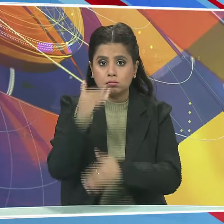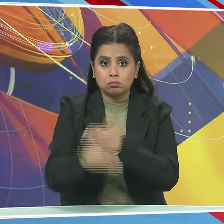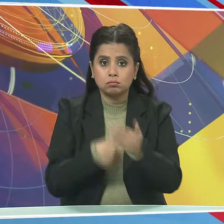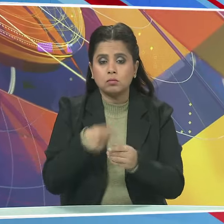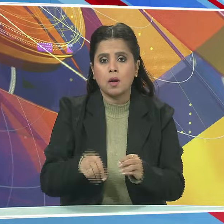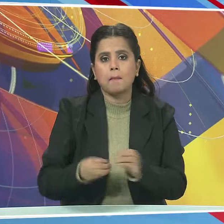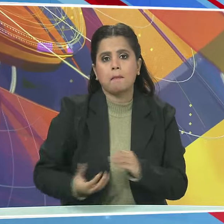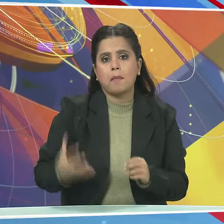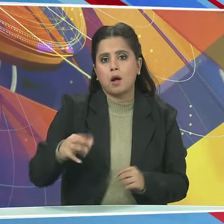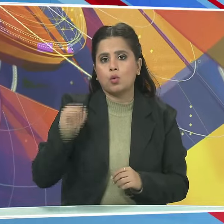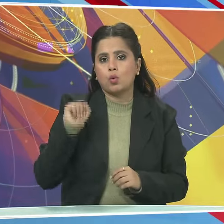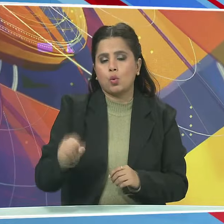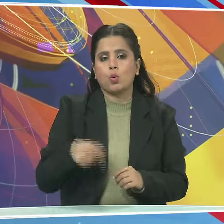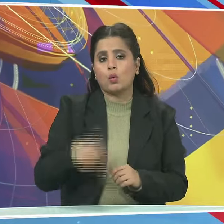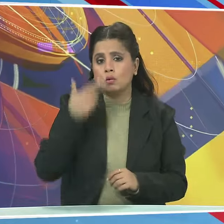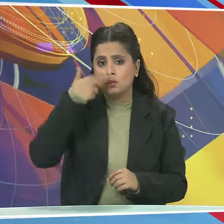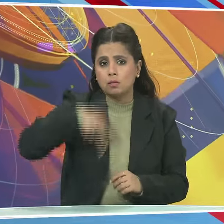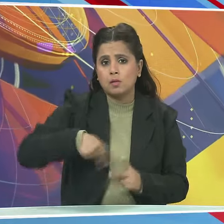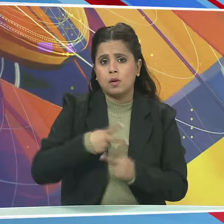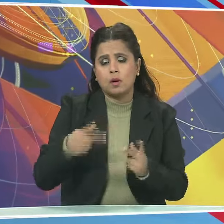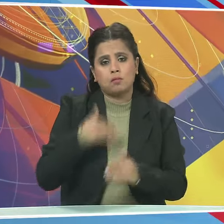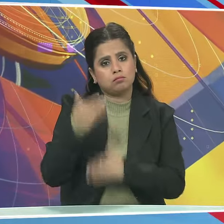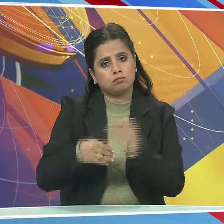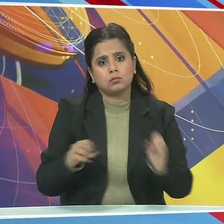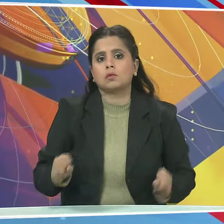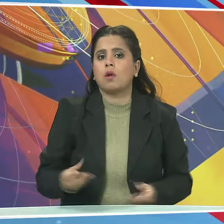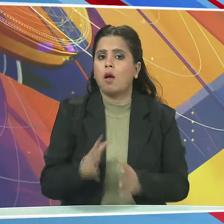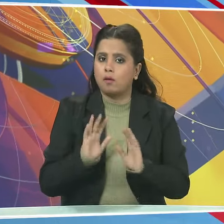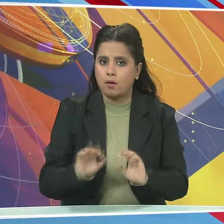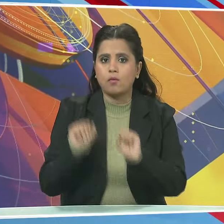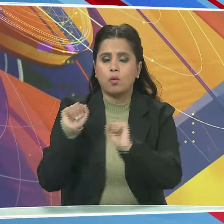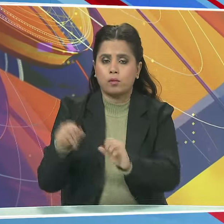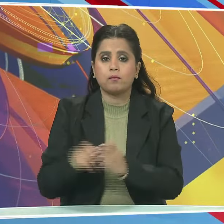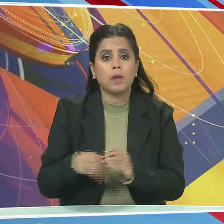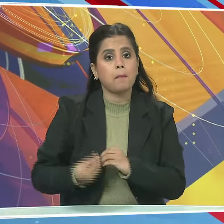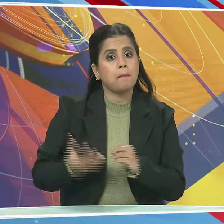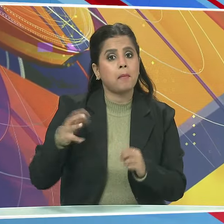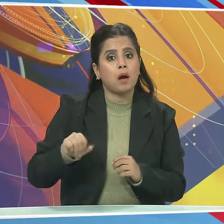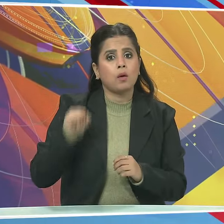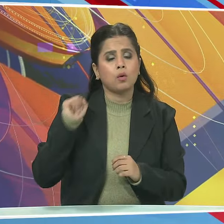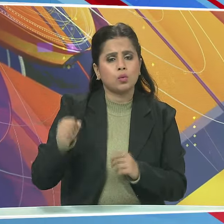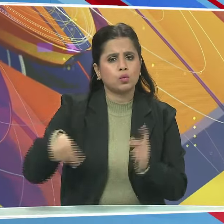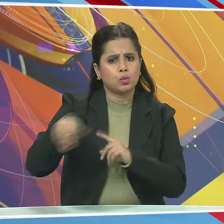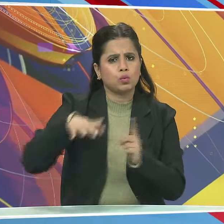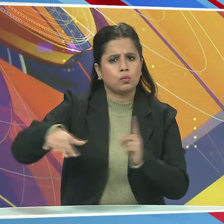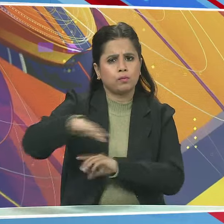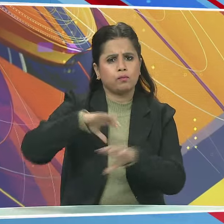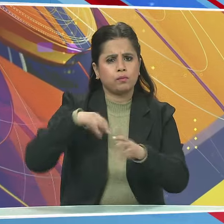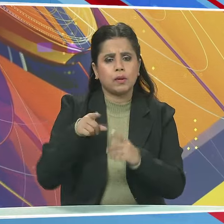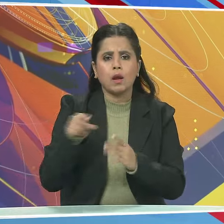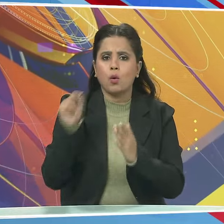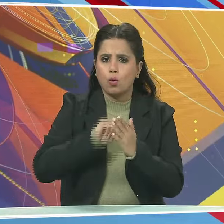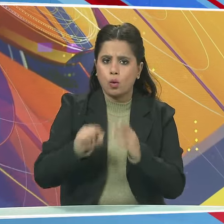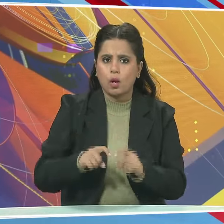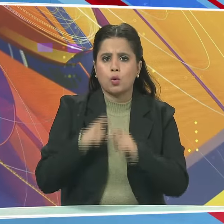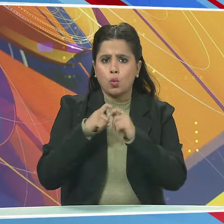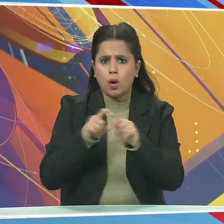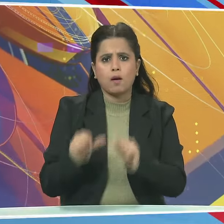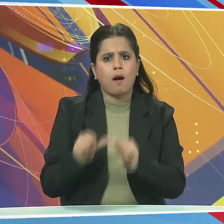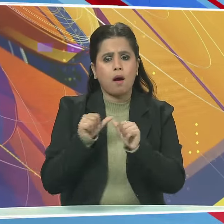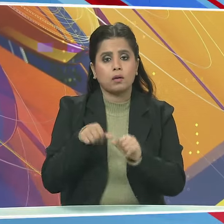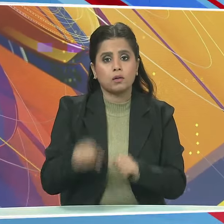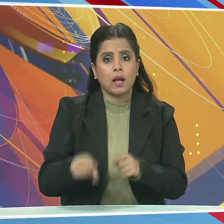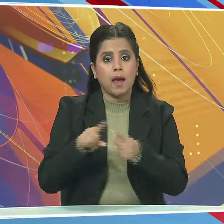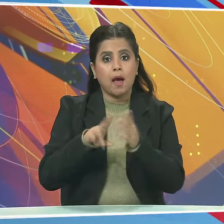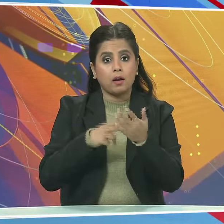बांगलादेश को डीजल की आपूर्ती शुरू करतेगी बांगलादेश की संसद में एक लिखित प्रश्न के उत्तर में उर्जा